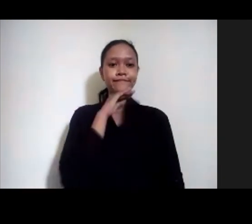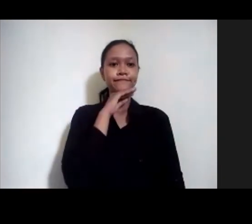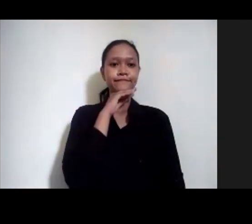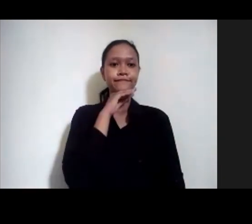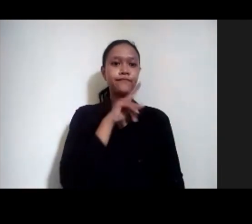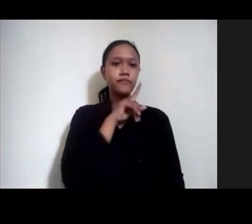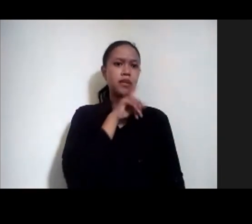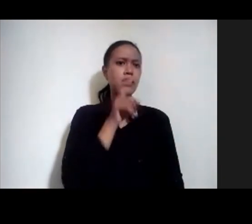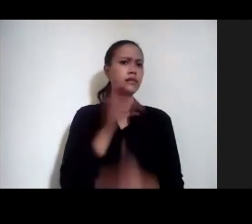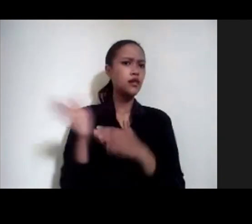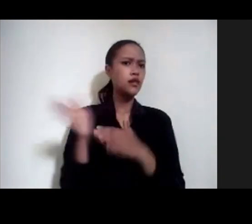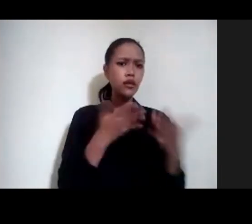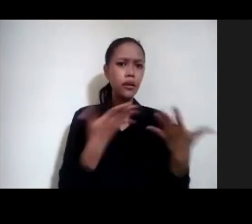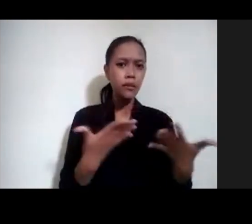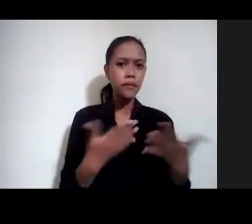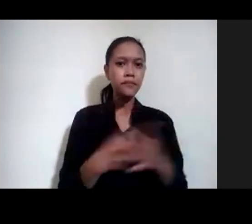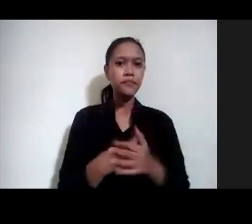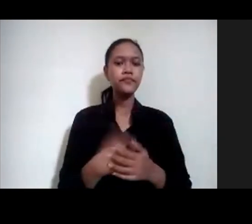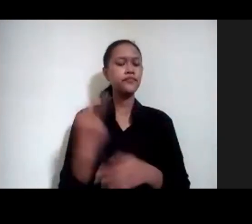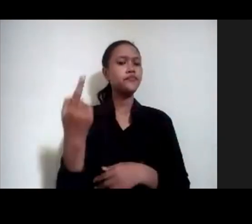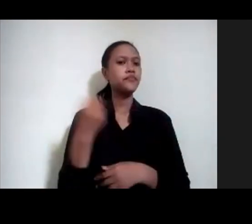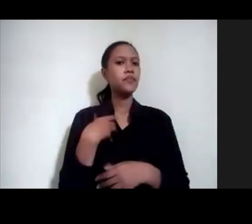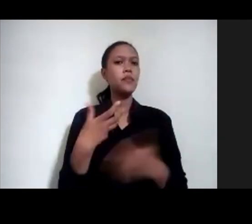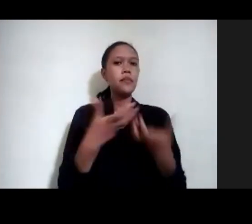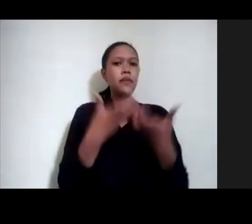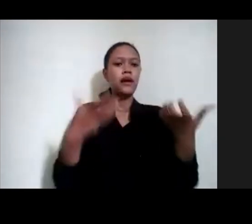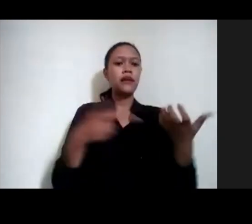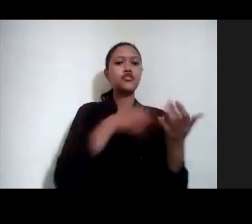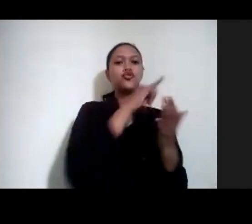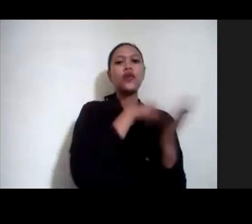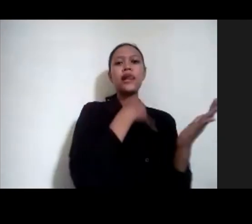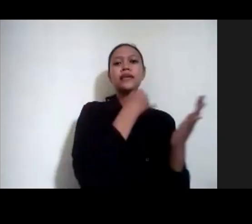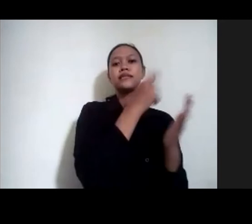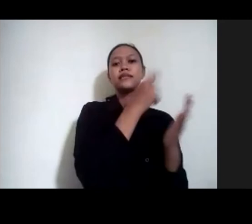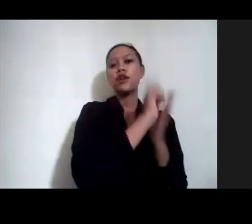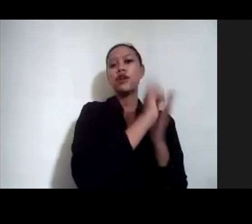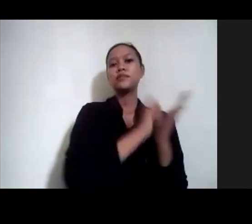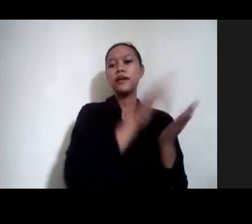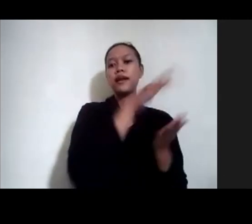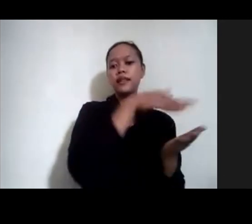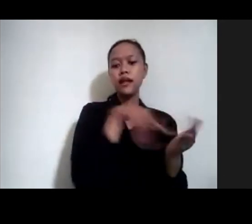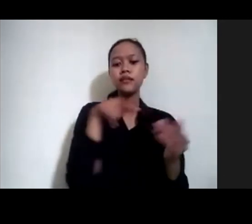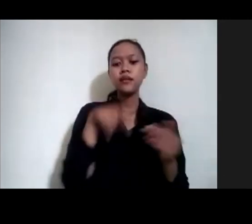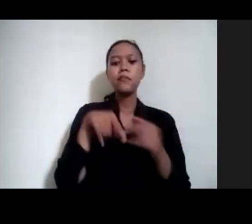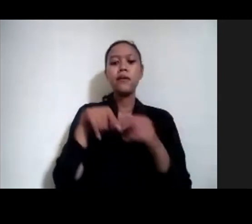Pertanyaan lainnya adalah, membedakan jurnalisme data dengan riset untuk penelitian ilmiah.